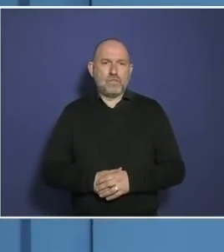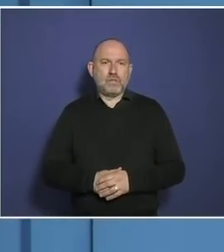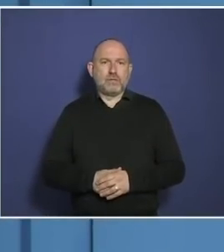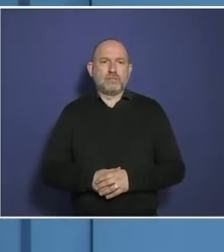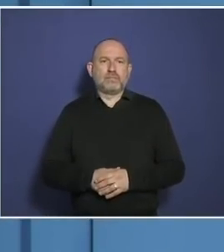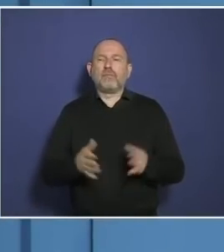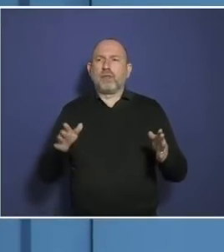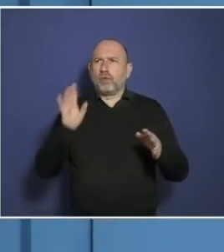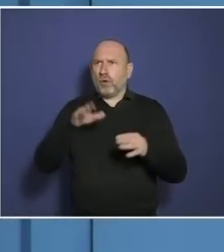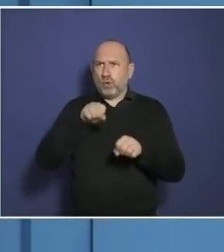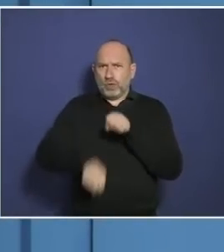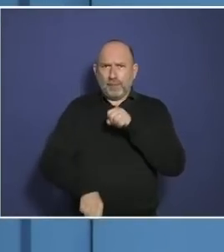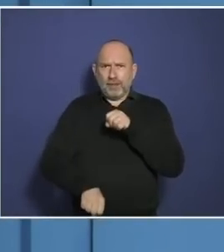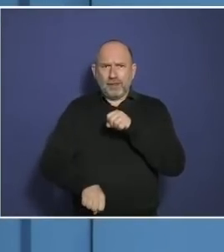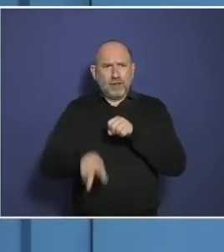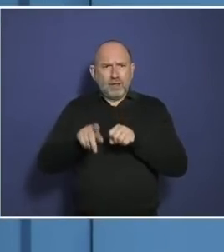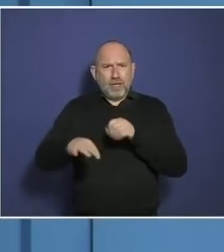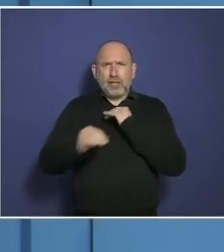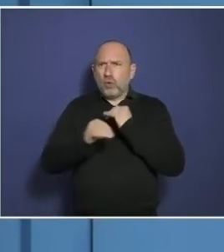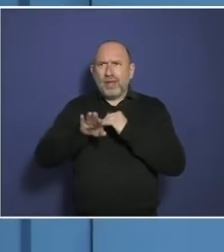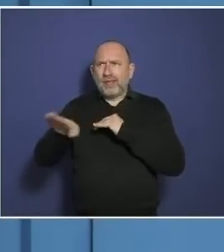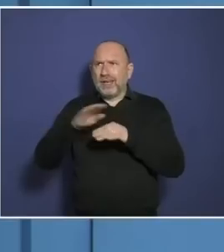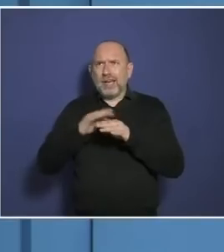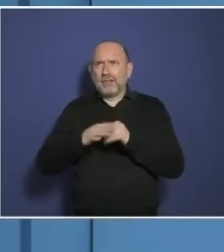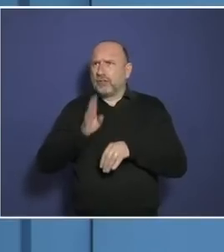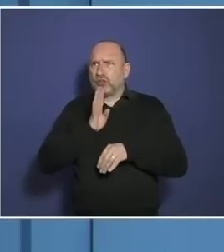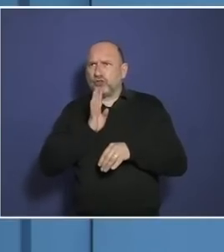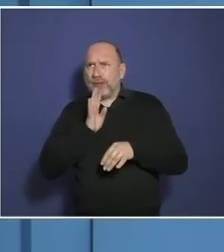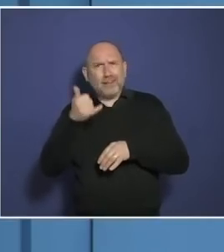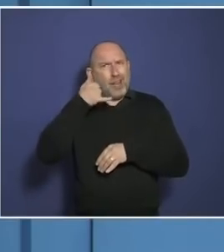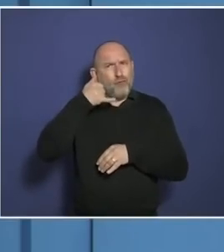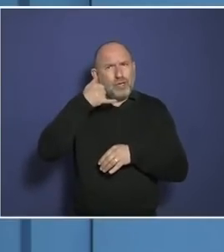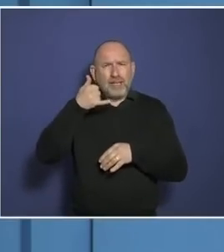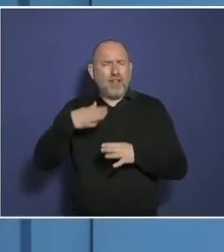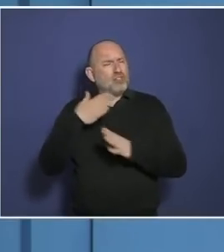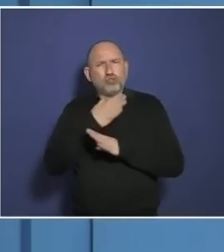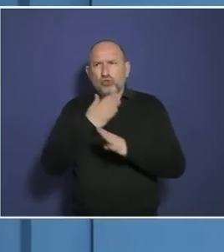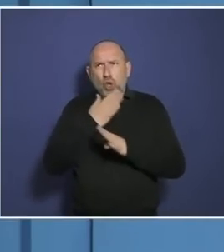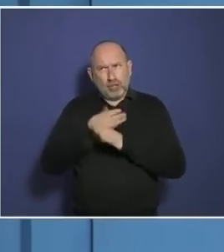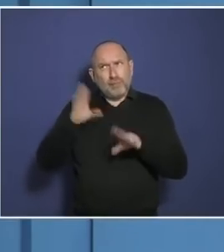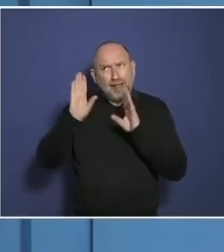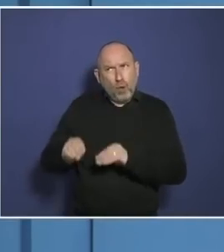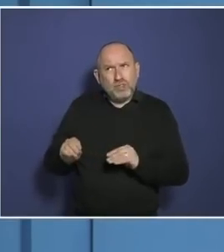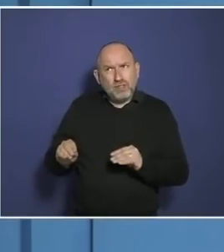redet hier oder telefoniert oder spricht, das ist total störend. Ob Sie das bitte